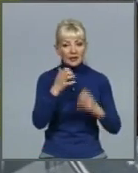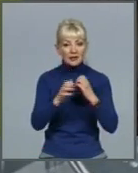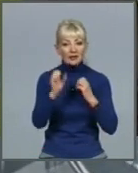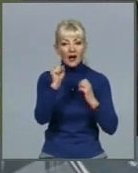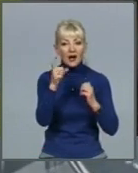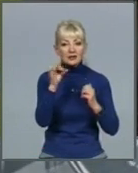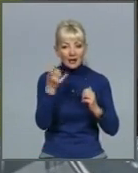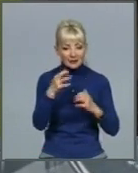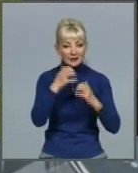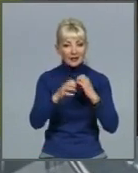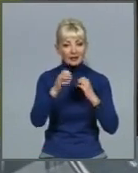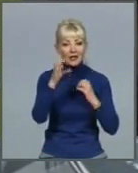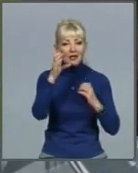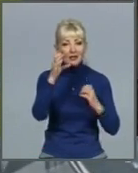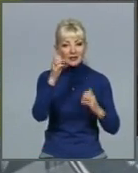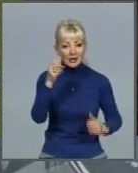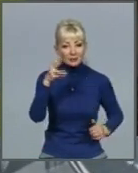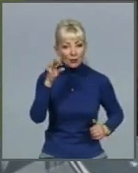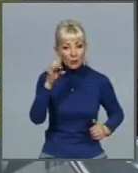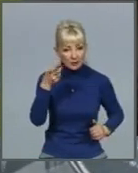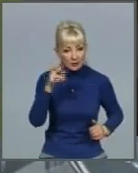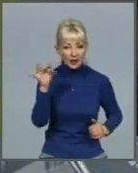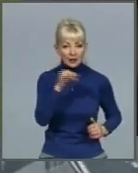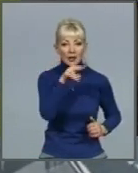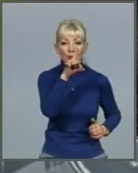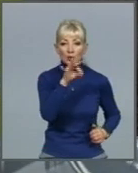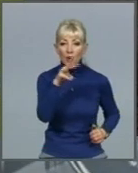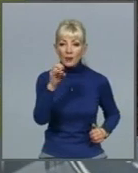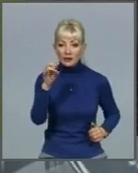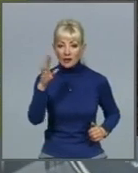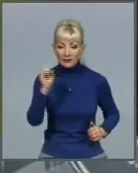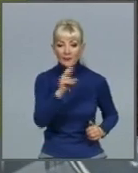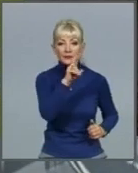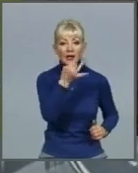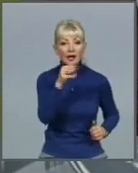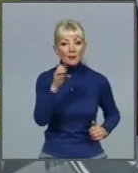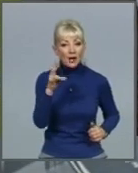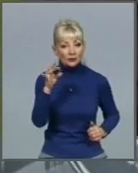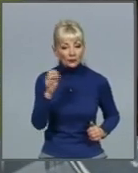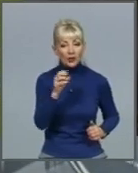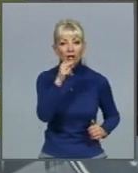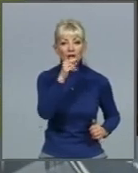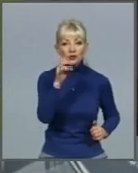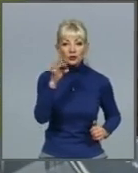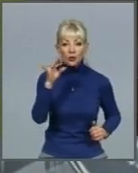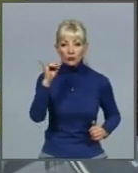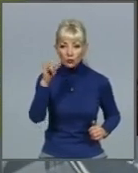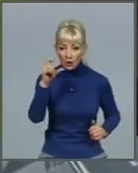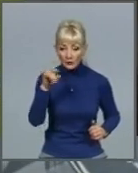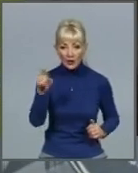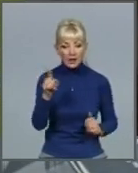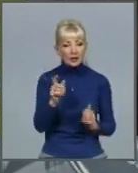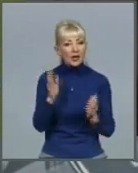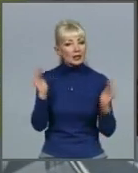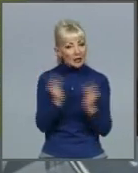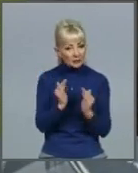червоновуха, кайманова і променева. З них кайманова і червоновуха належать до видів, які викликають найменші побоювання. Європейська